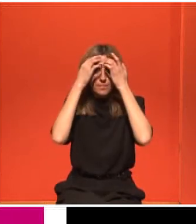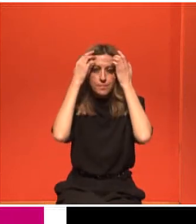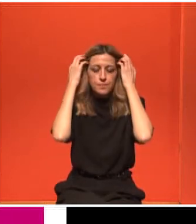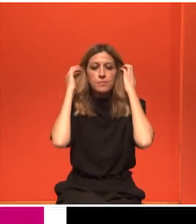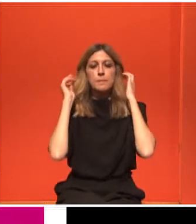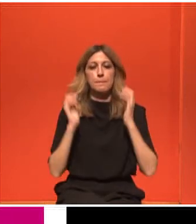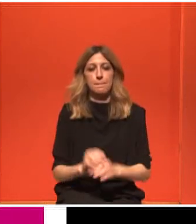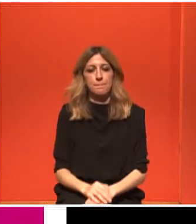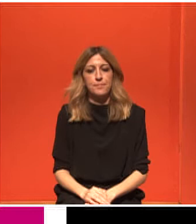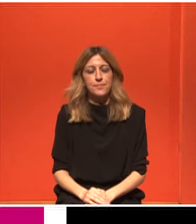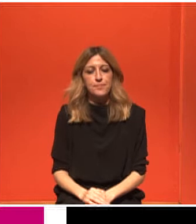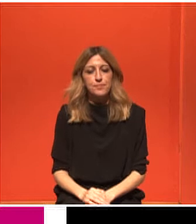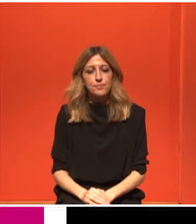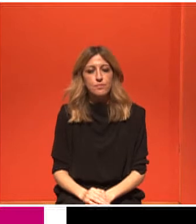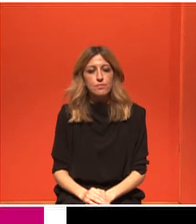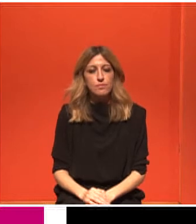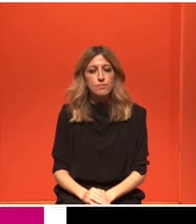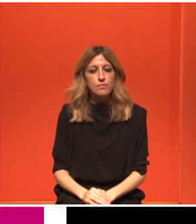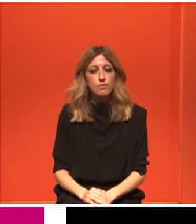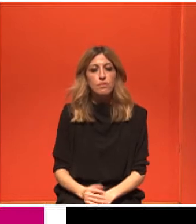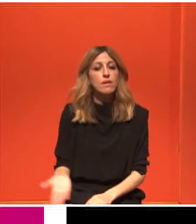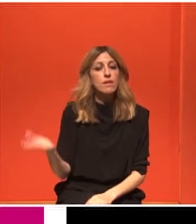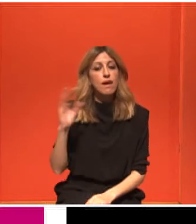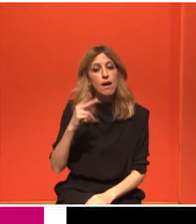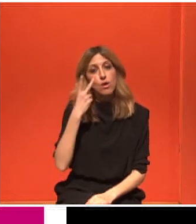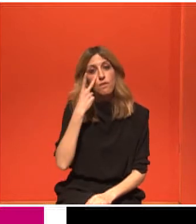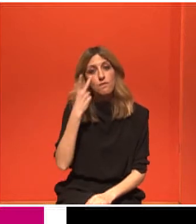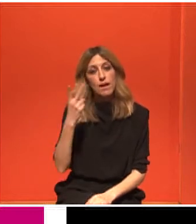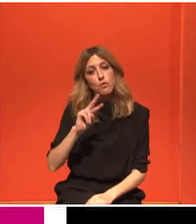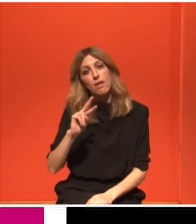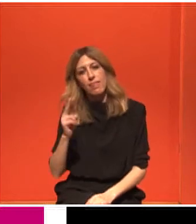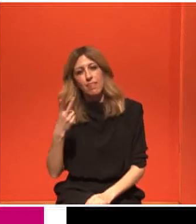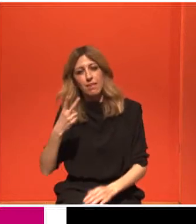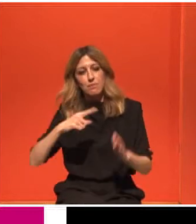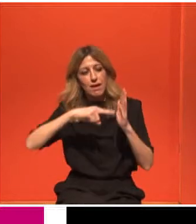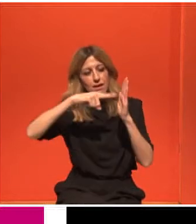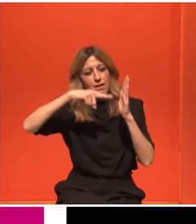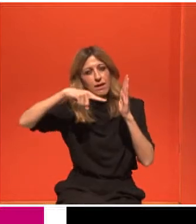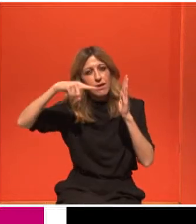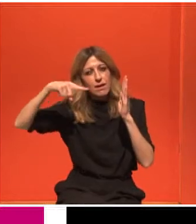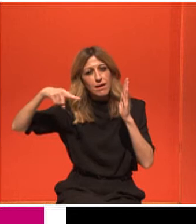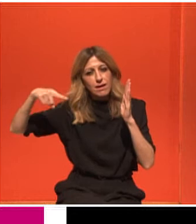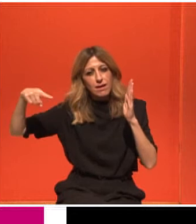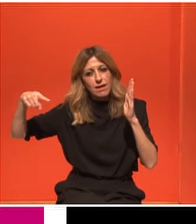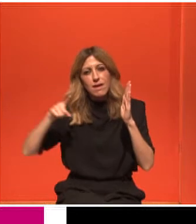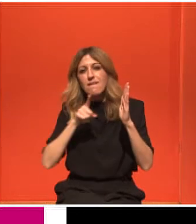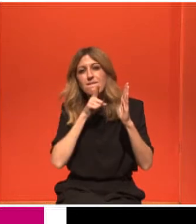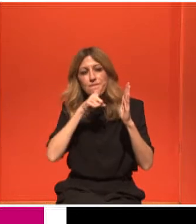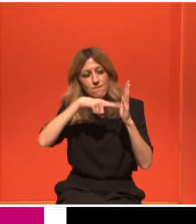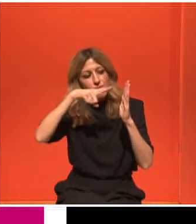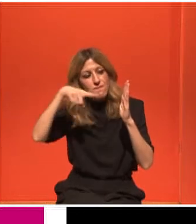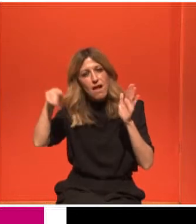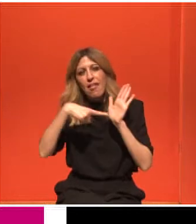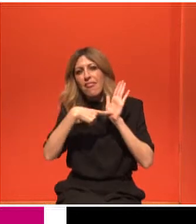βλέπουμε και μία πολύ βασική καμπύλη, πώς έχει διαμορφωθεί τα τελευταία χρόνια. Αυτή η καμπύλη μας δείχνει την εξέλιξη